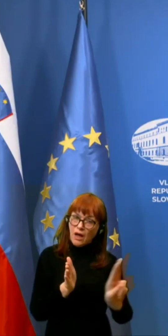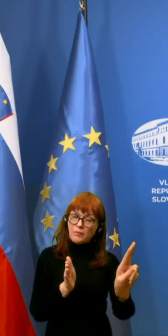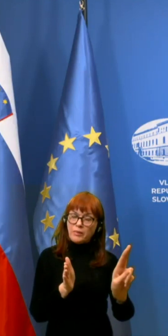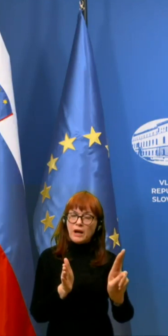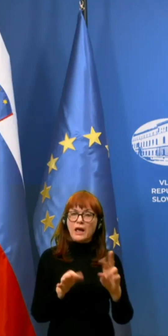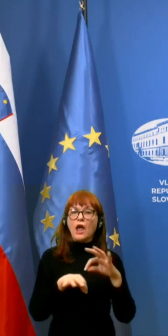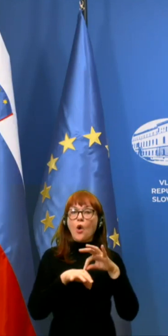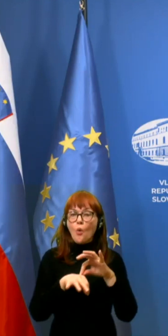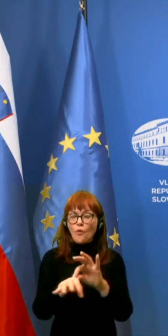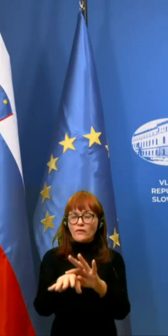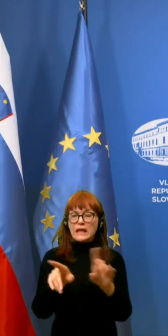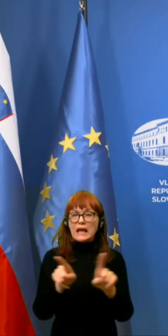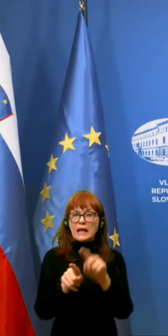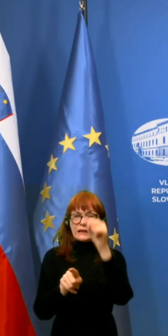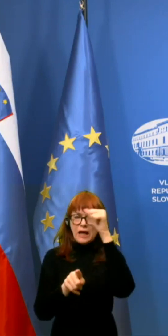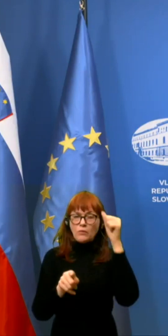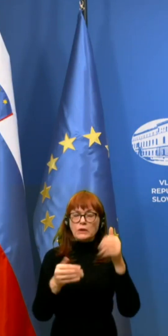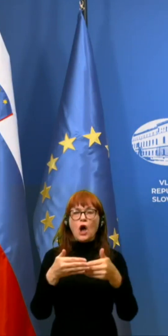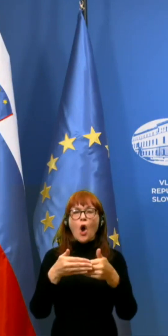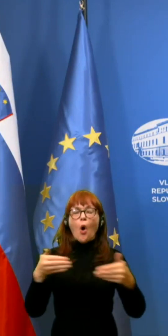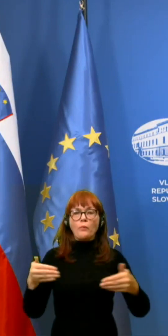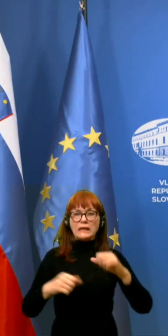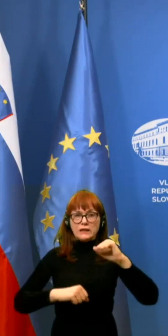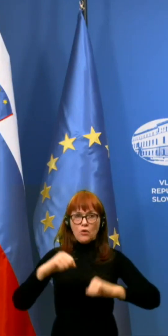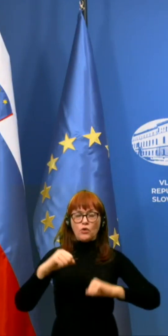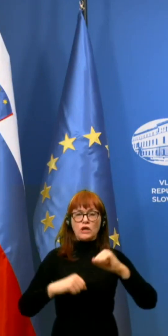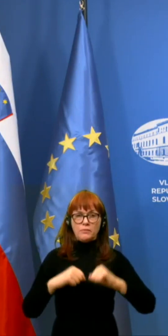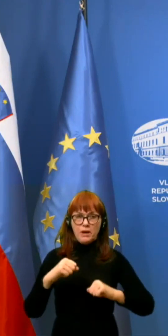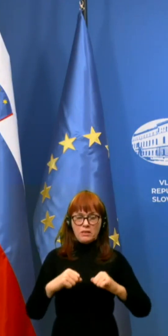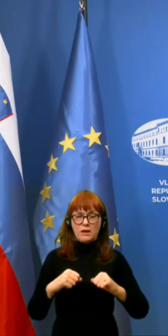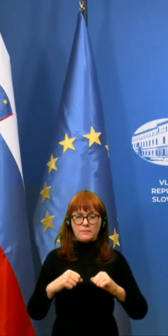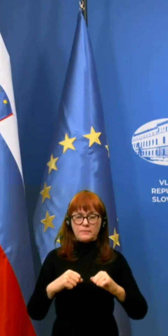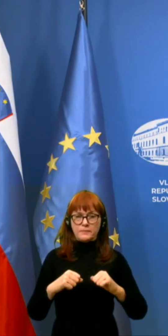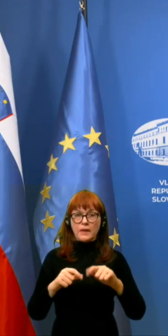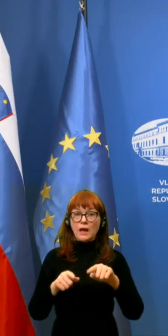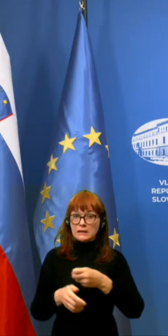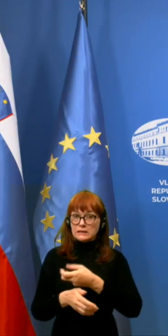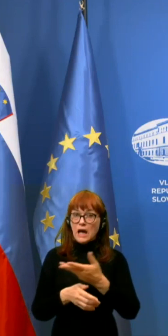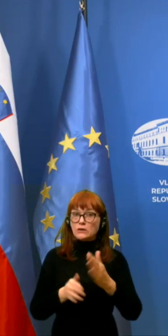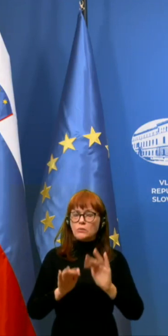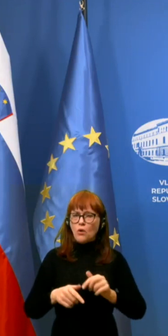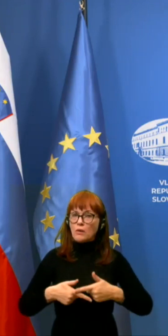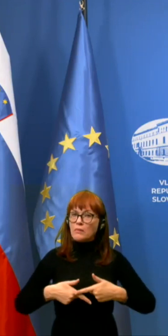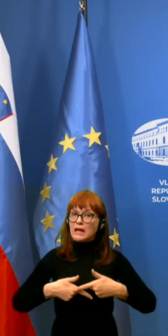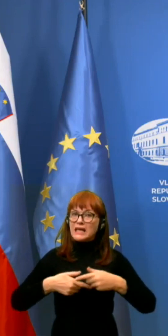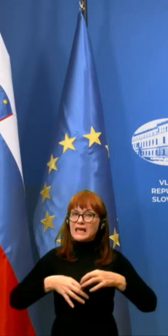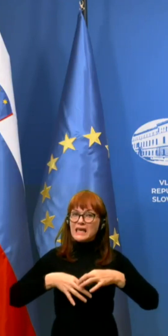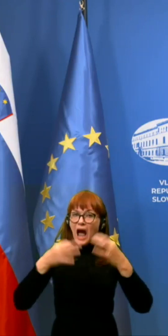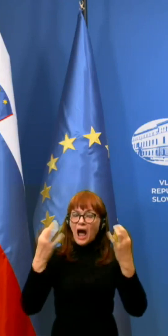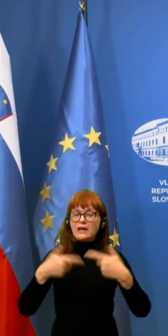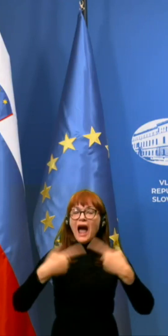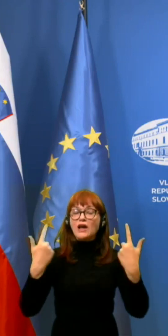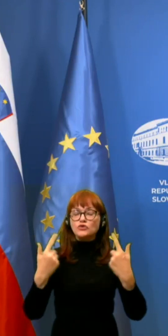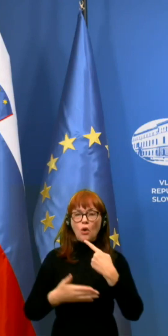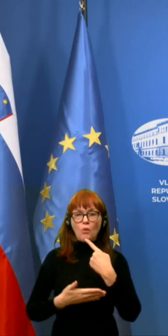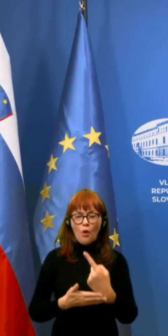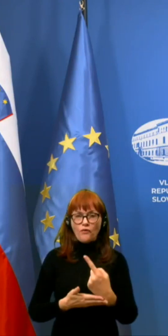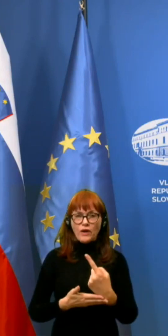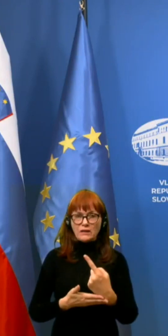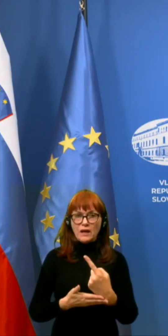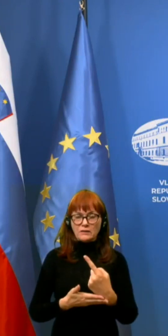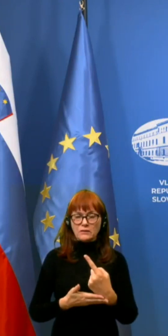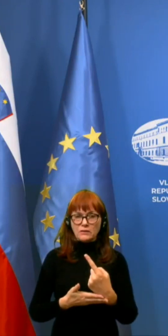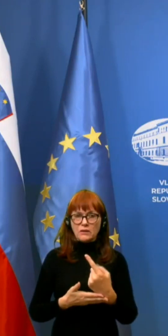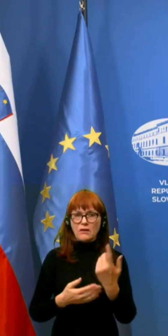uvedena tako imenovana omenjitev gibanja, ki, za katero moram sveda jasno povedati, da je mnogo krat